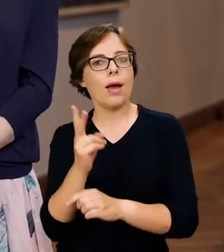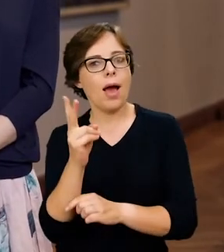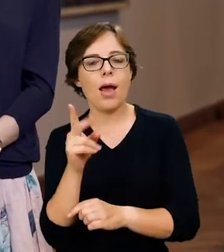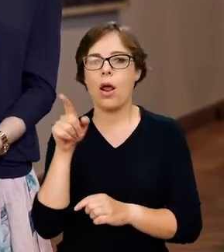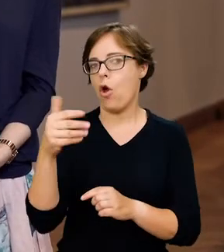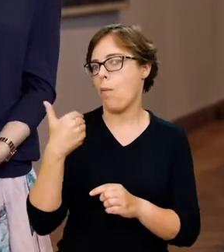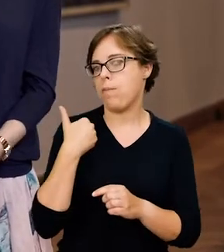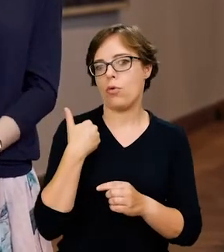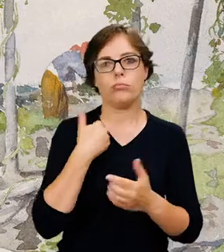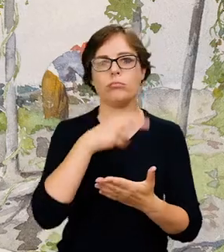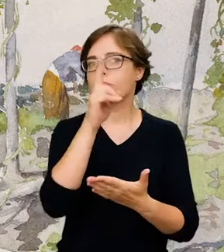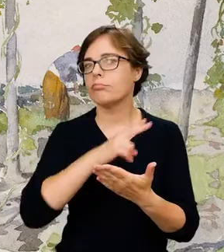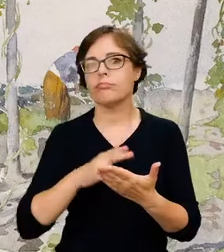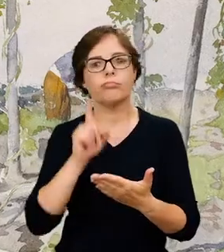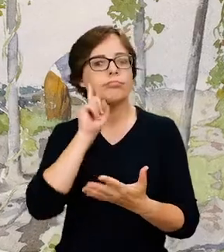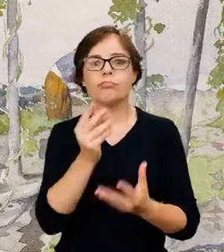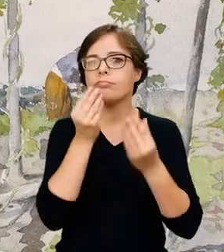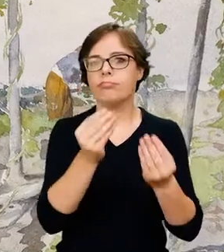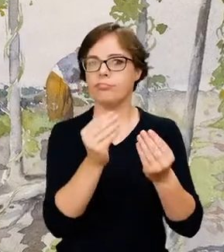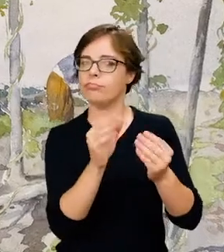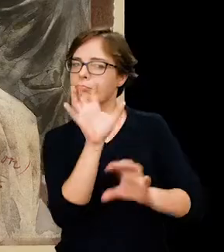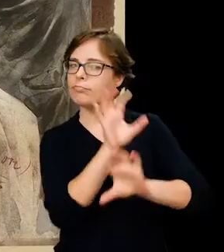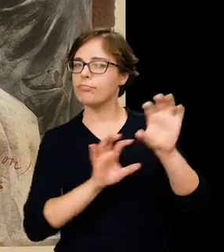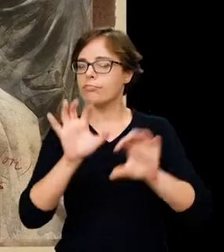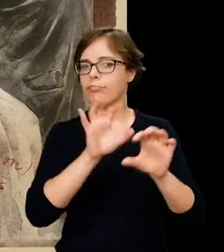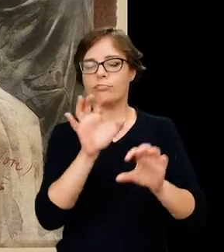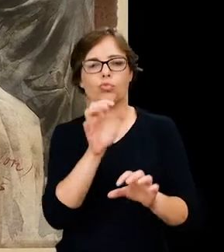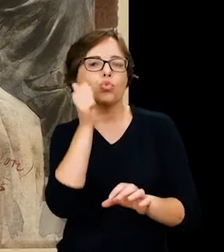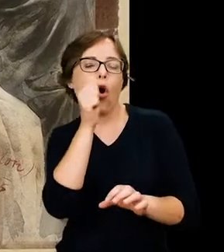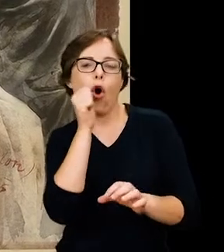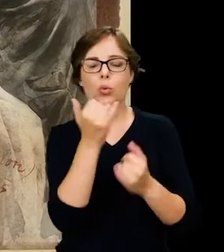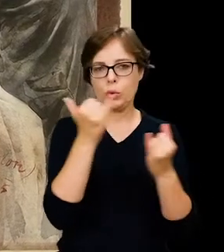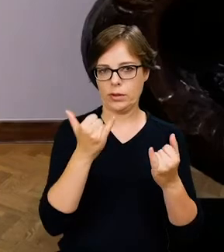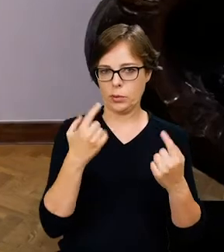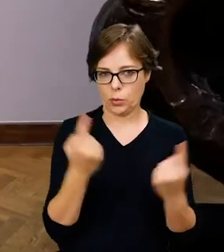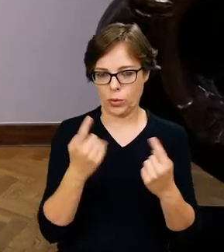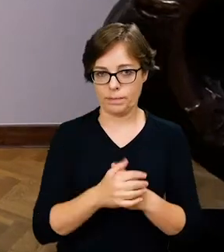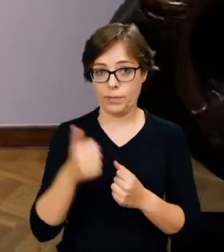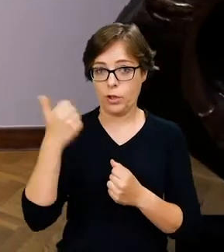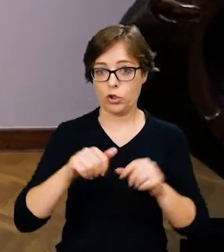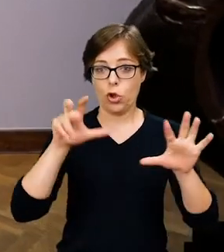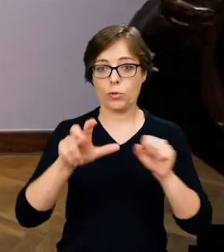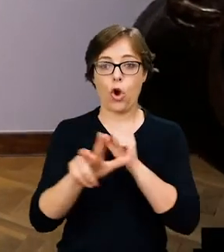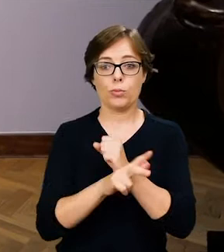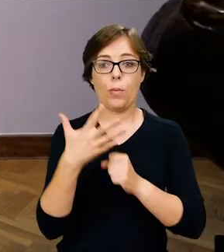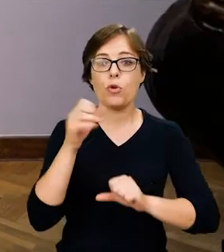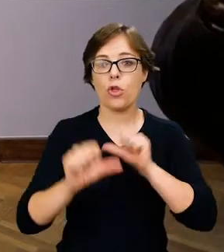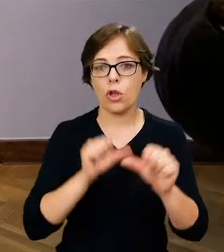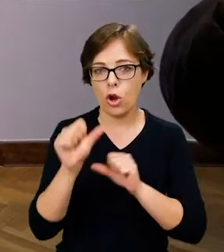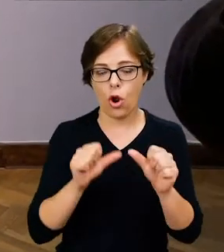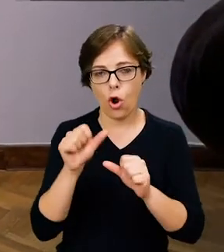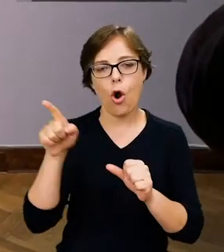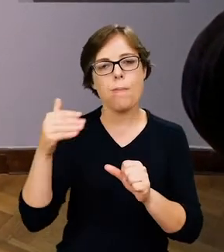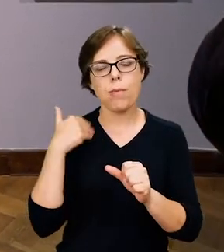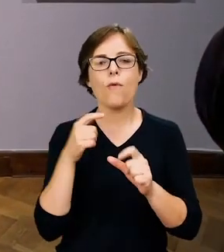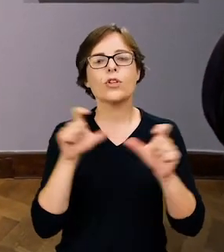znakomicie zaobserwowanych scen rodzajowych. W 1885 roku